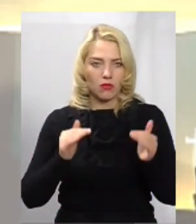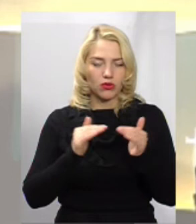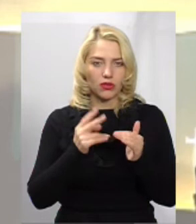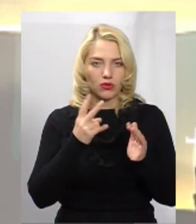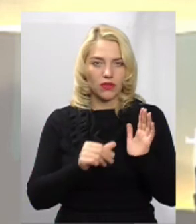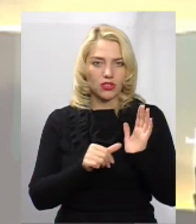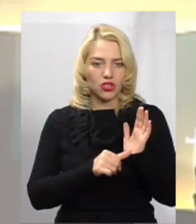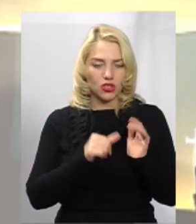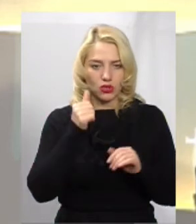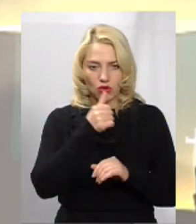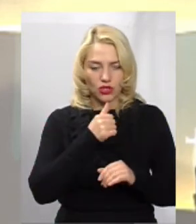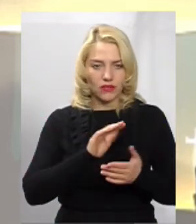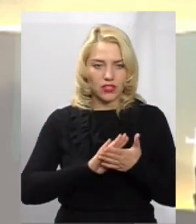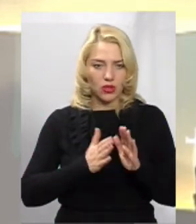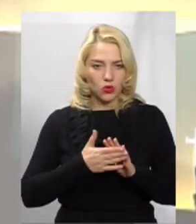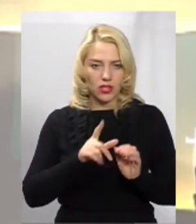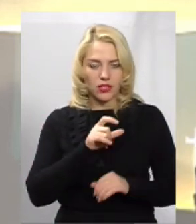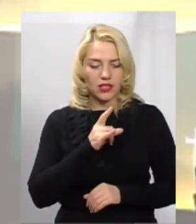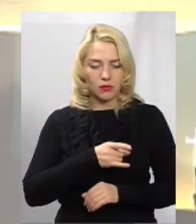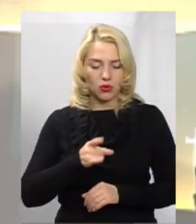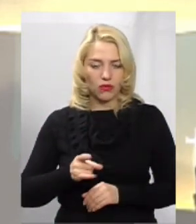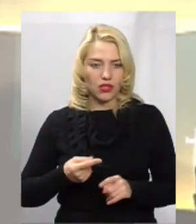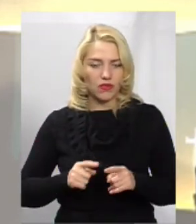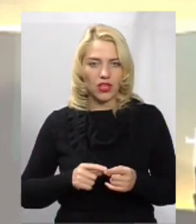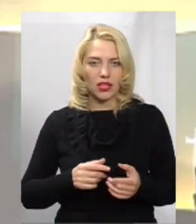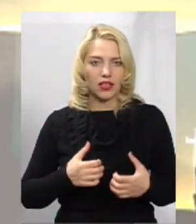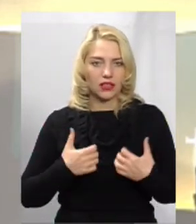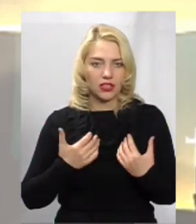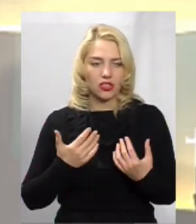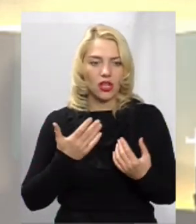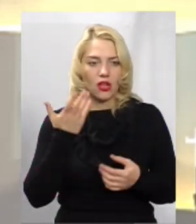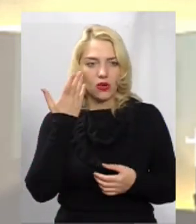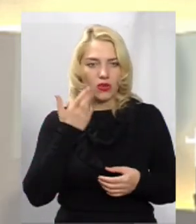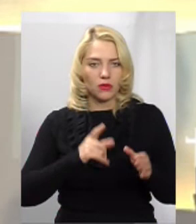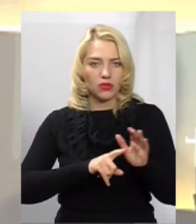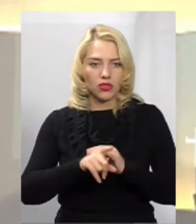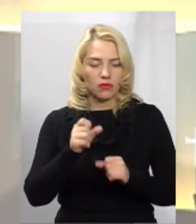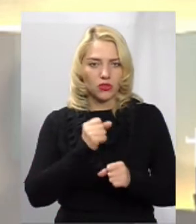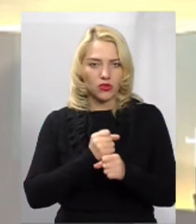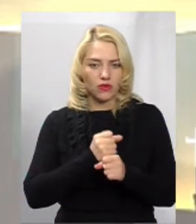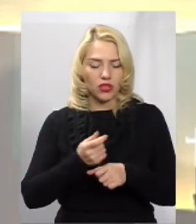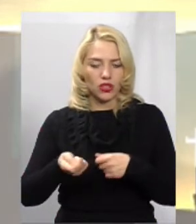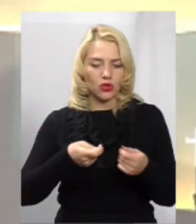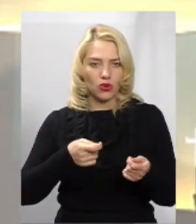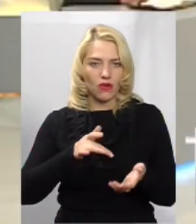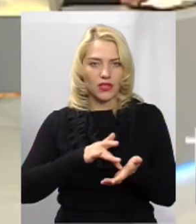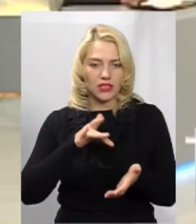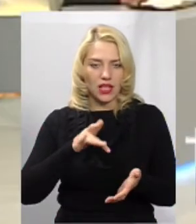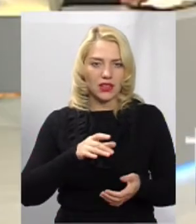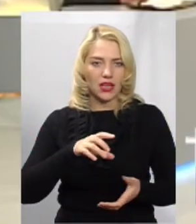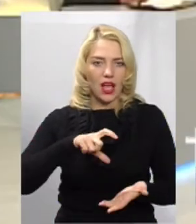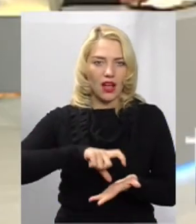Ситуація з паркуванням авто стало просто критичною, коли запрацював торговий центр «Квартав» і бізнес-центр.